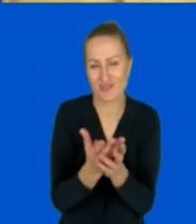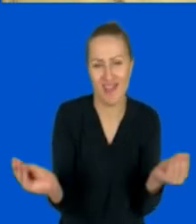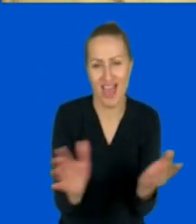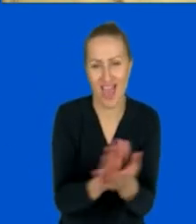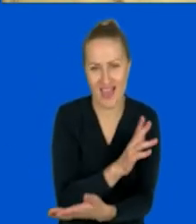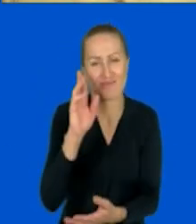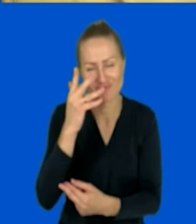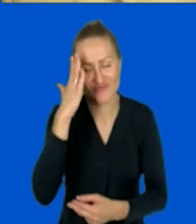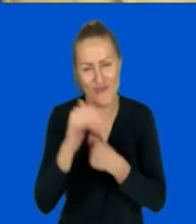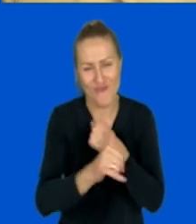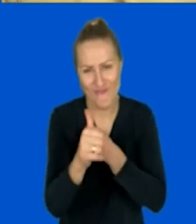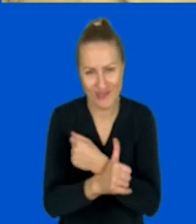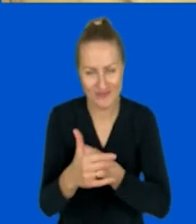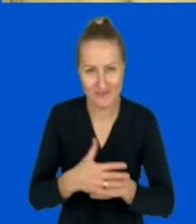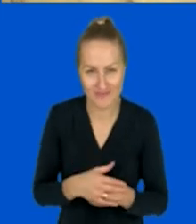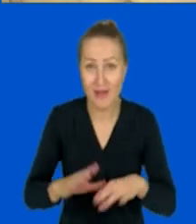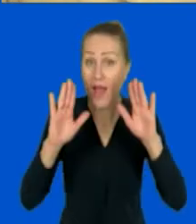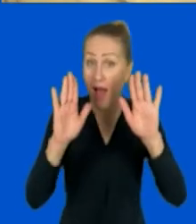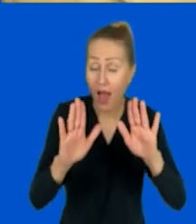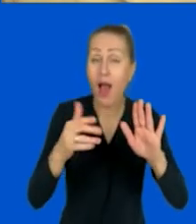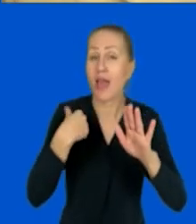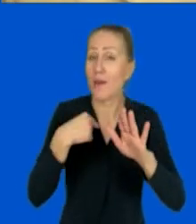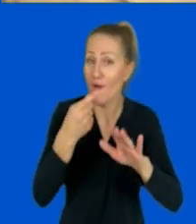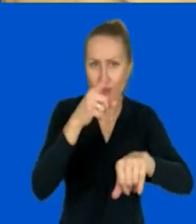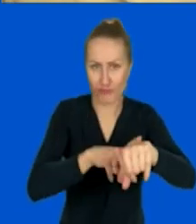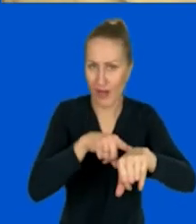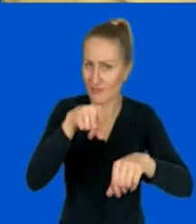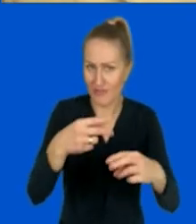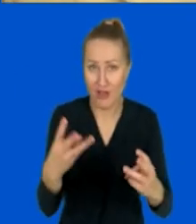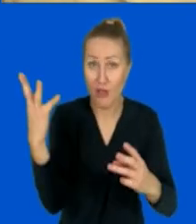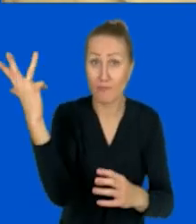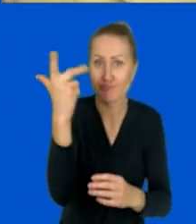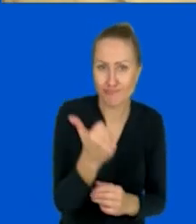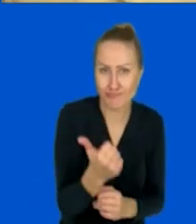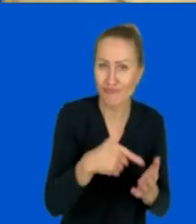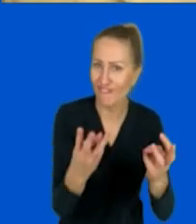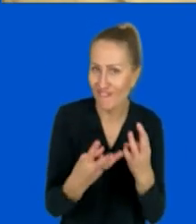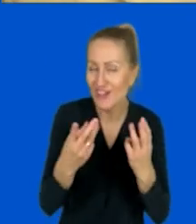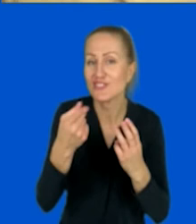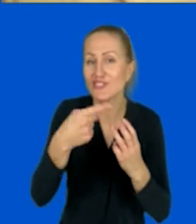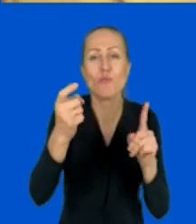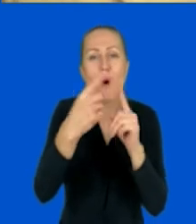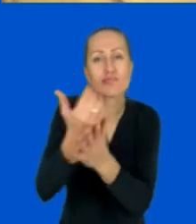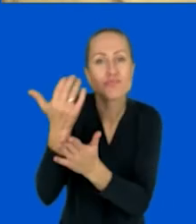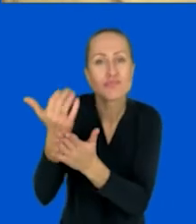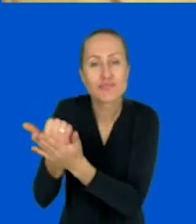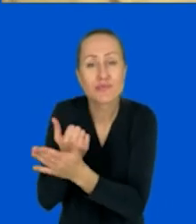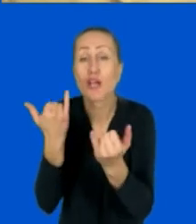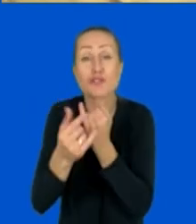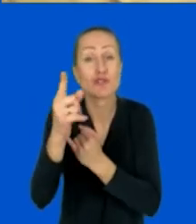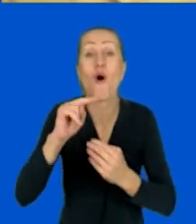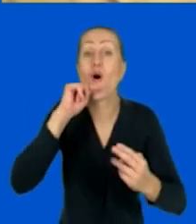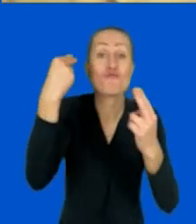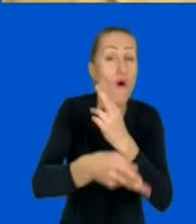ogarniecie, o co chodzi. Ostrzegam, że jest to gra na czas i że zbieracie punkty, ale jeżeli odpowiecie niepoprawnie,